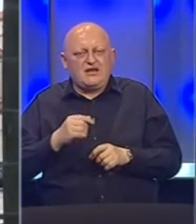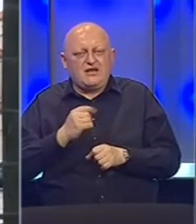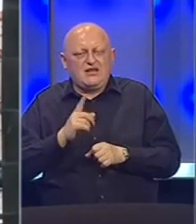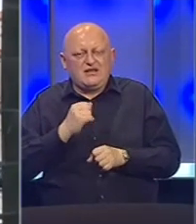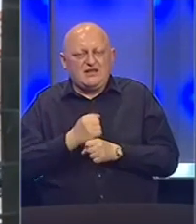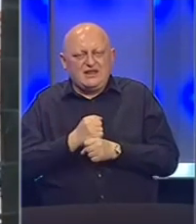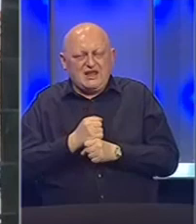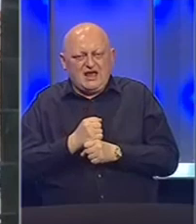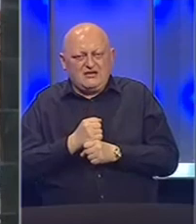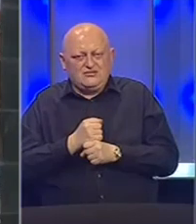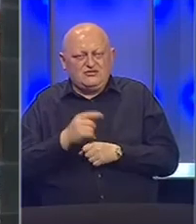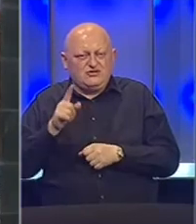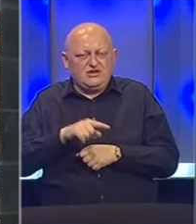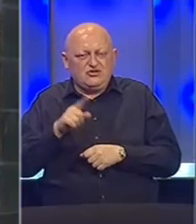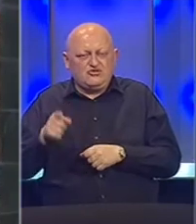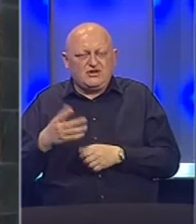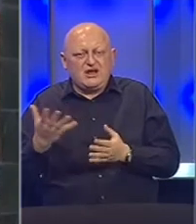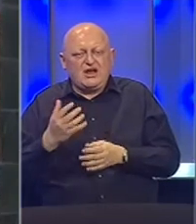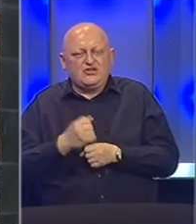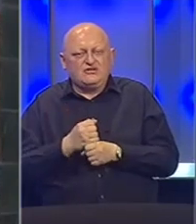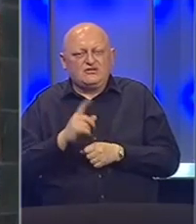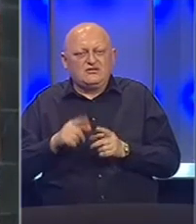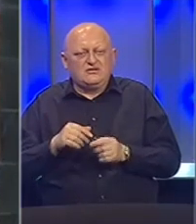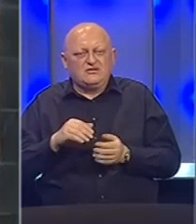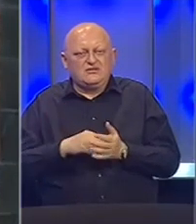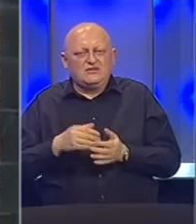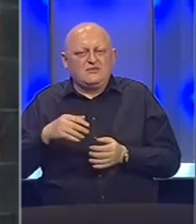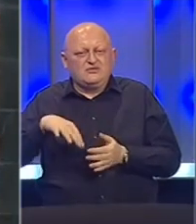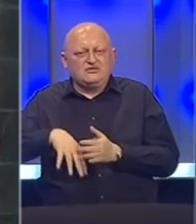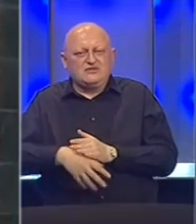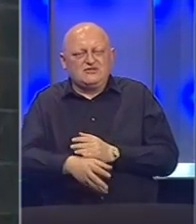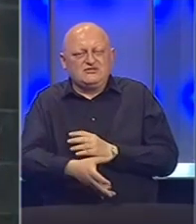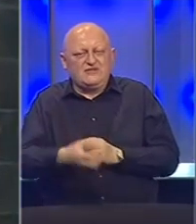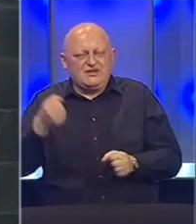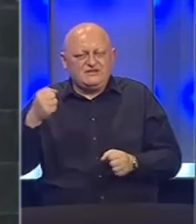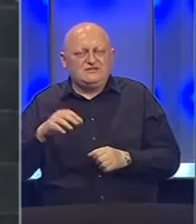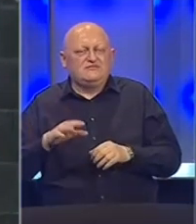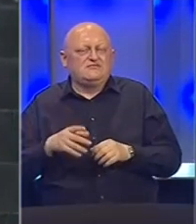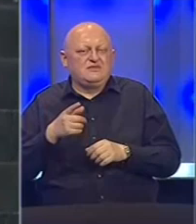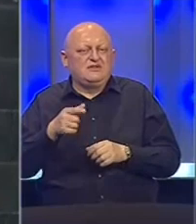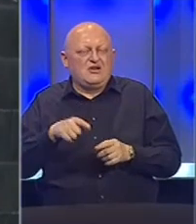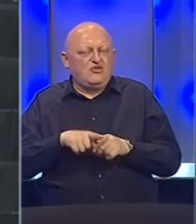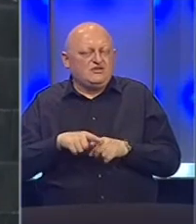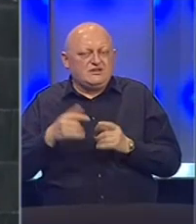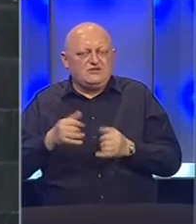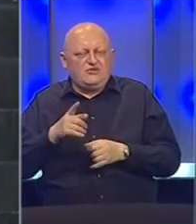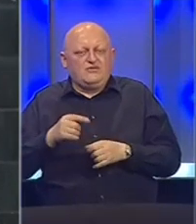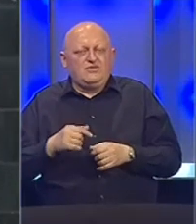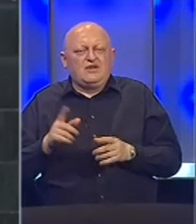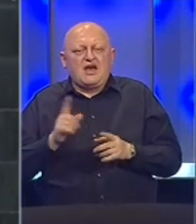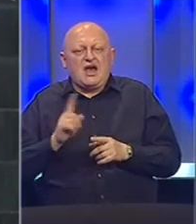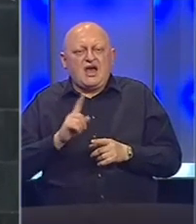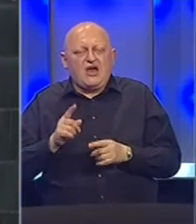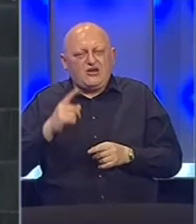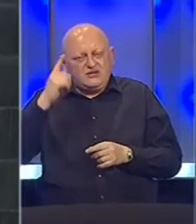napraviš i jedno i drugo kako treba, neko će trebati zavlačiti ruku pa vati sadržinu. E, tako vam je to i ovdje. Dakle, ako